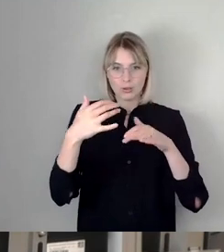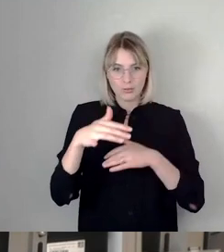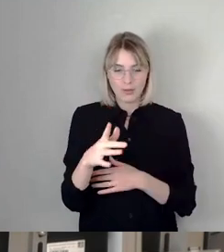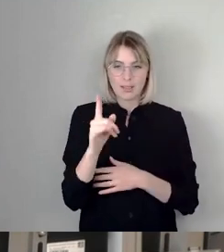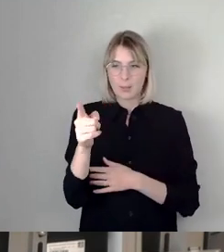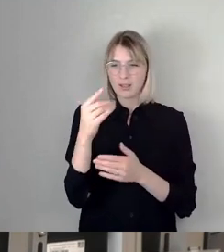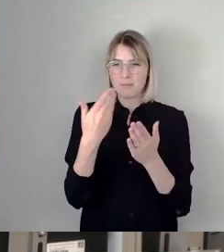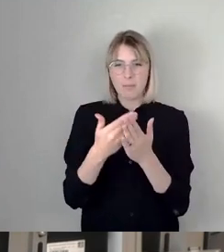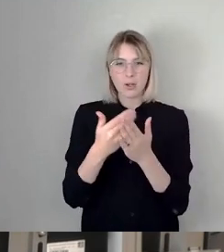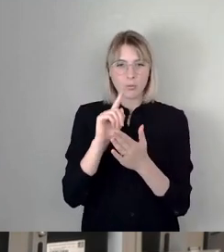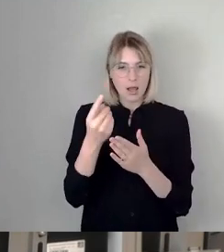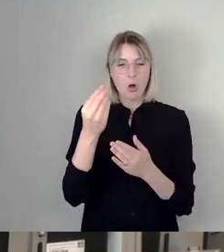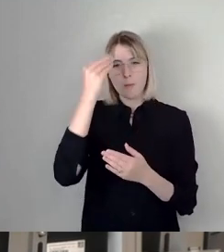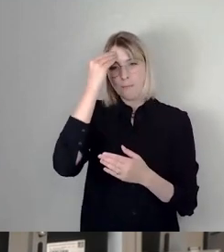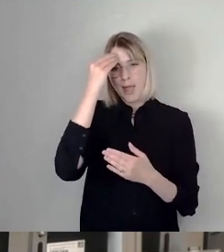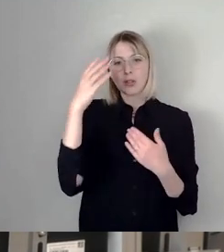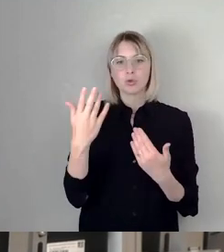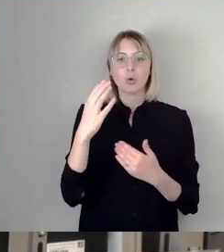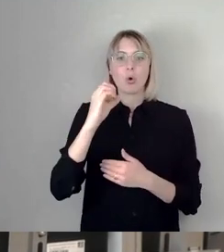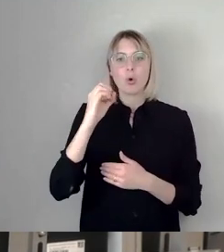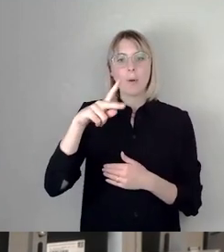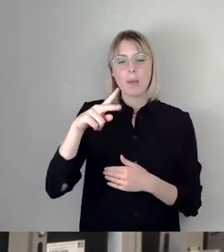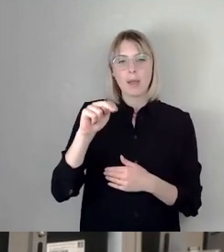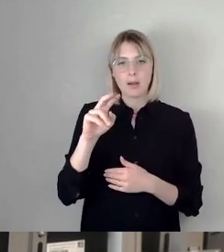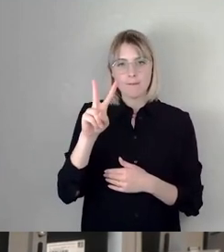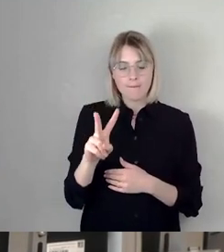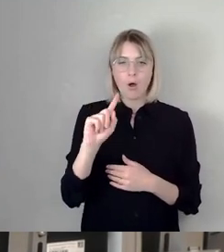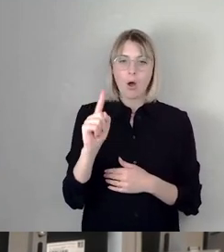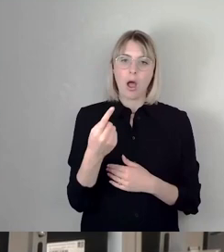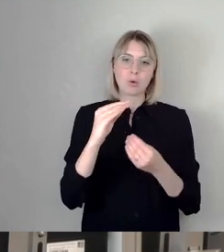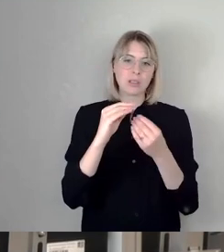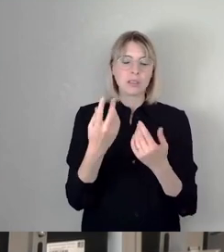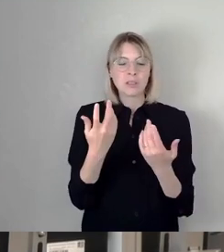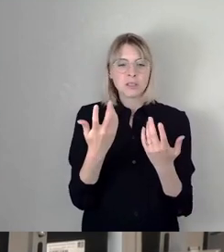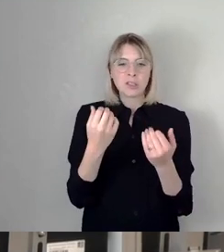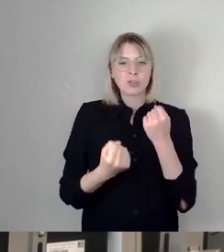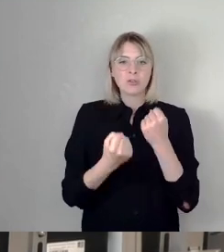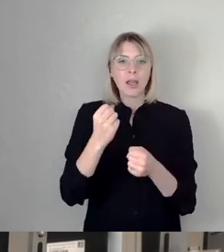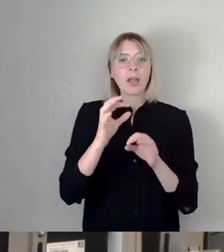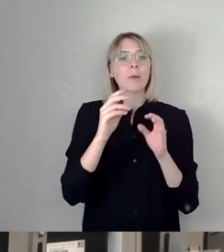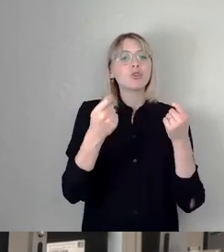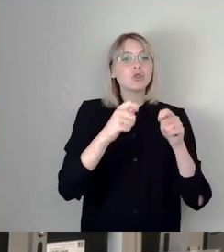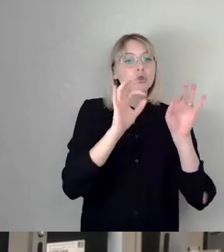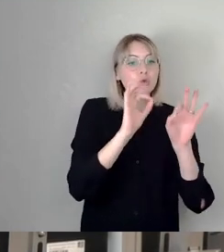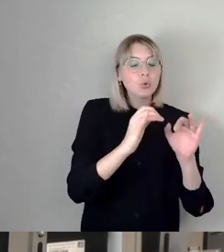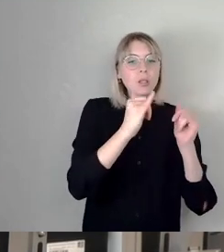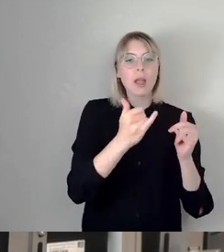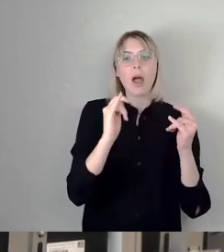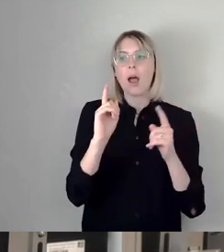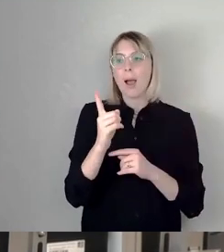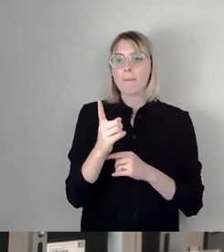woran auch der ÖPNV-Ausbau eben in Dresden auch krankt. Wir haben gute Beschlüsse, wir kriegen sie aber eben am Ende nicht zeitnah auch